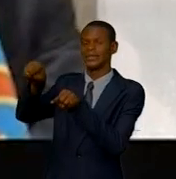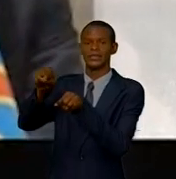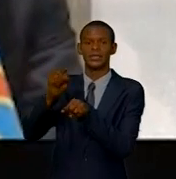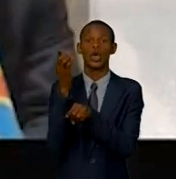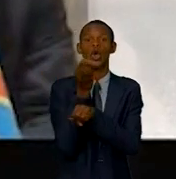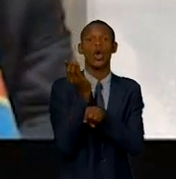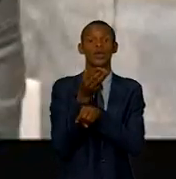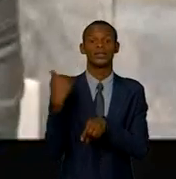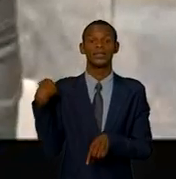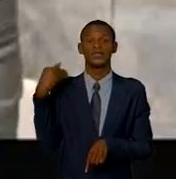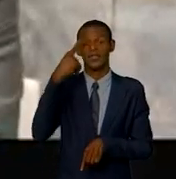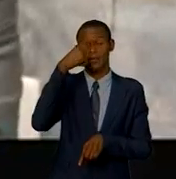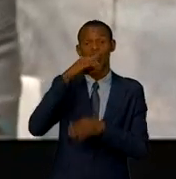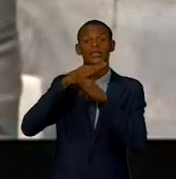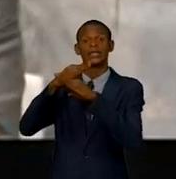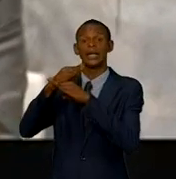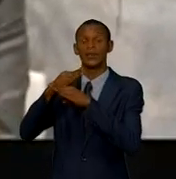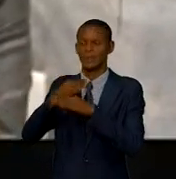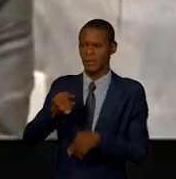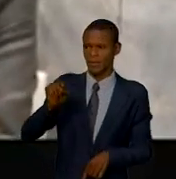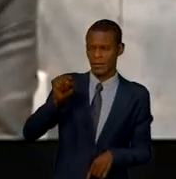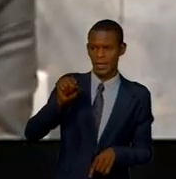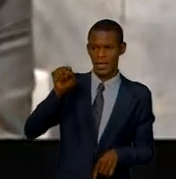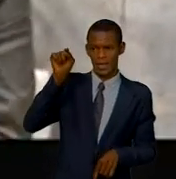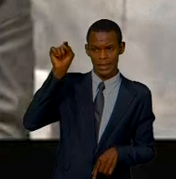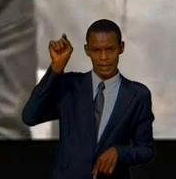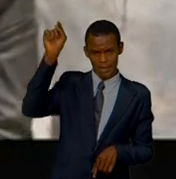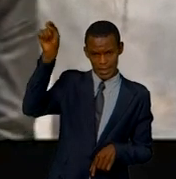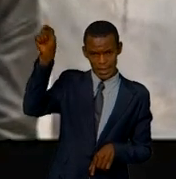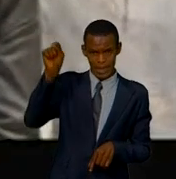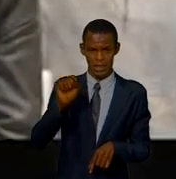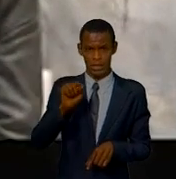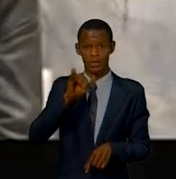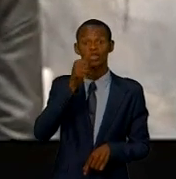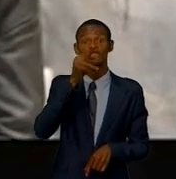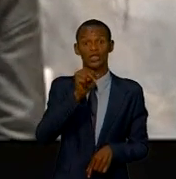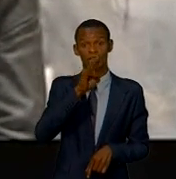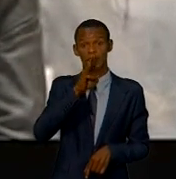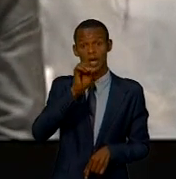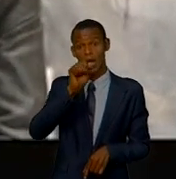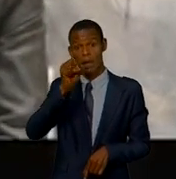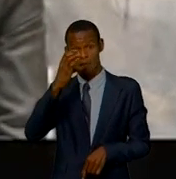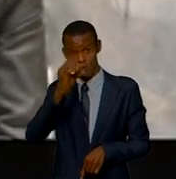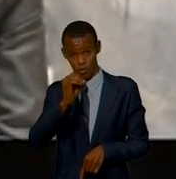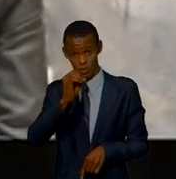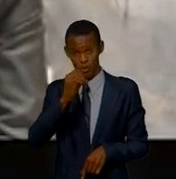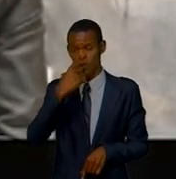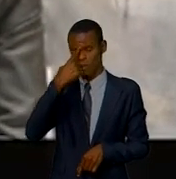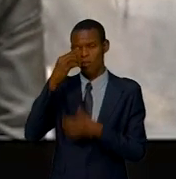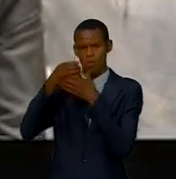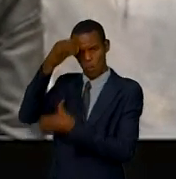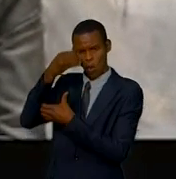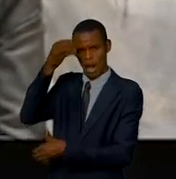matière de sécurité côté congolais, et Jean Bosco Cazora, chef d'État-major général de la RDF côté rwandais, ont